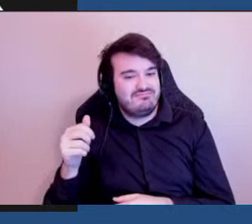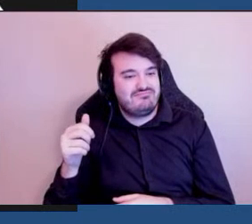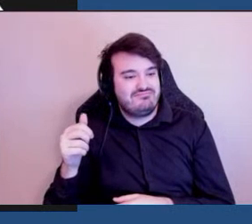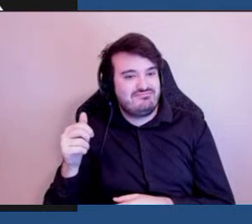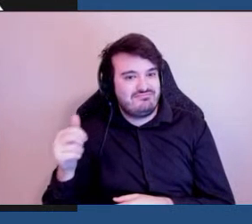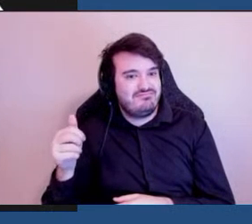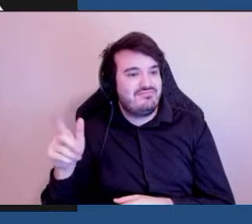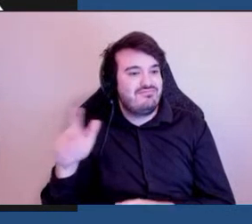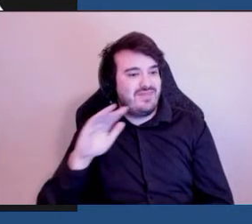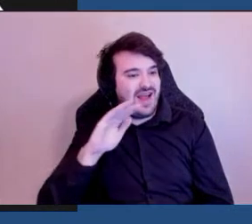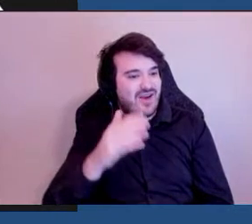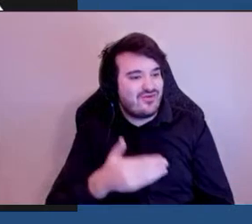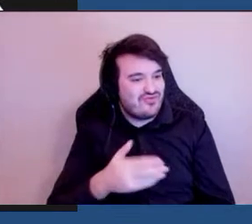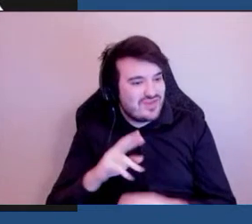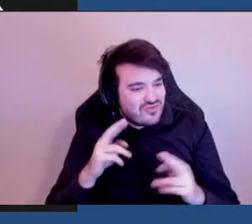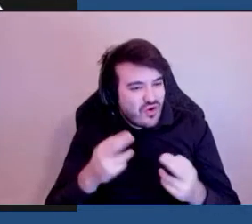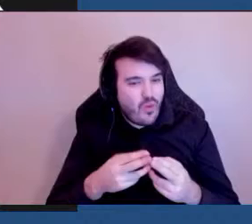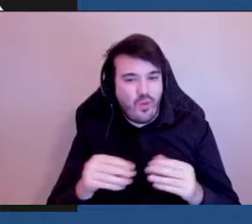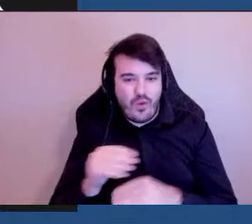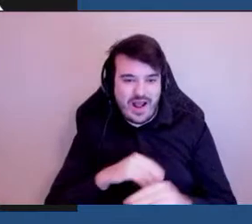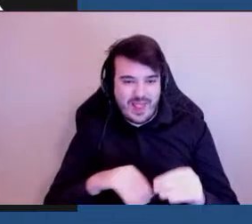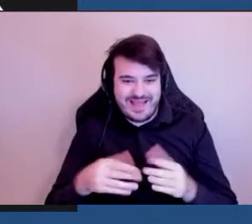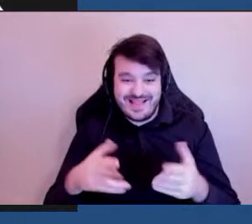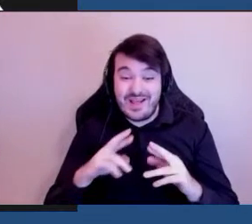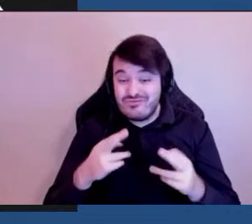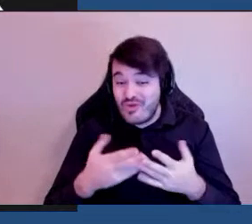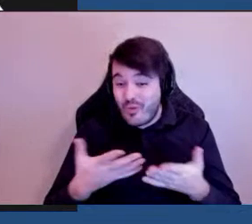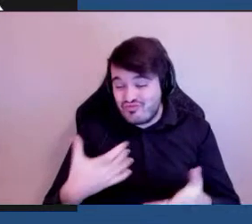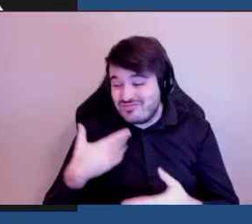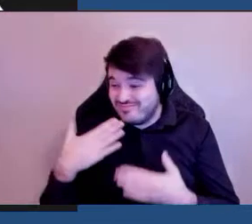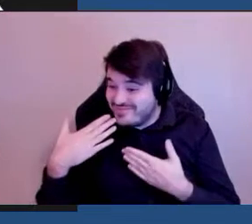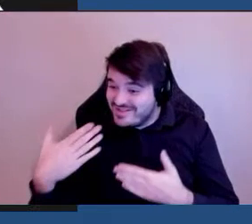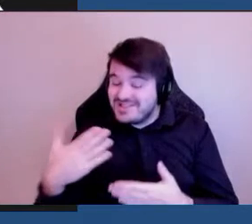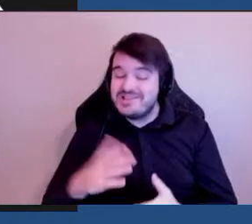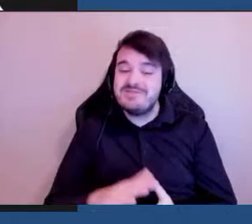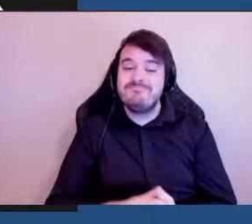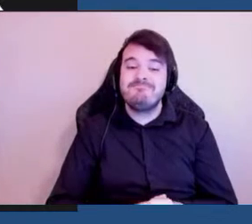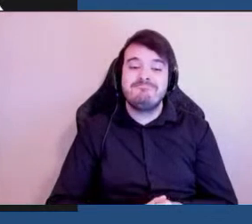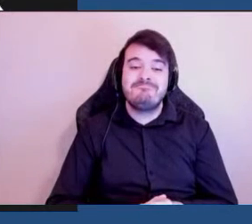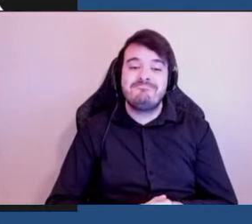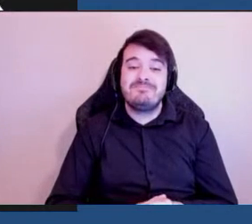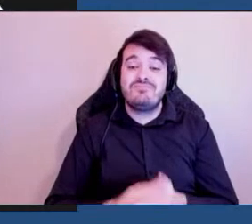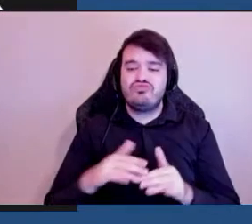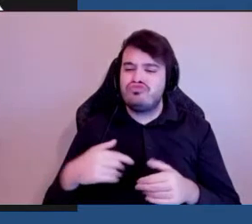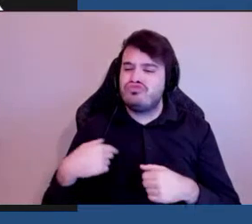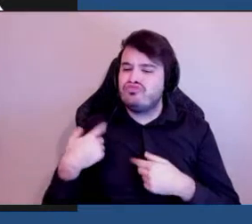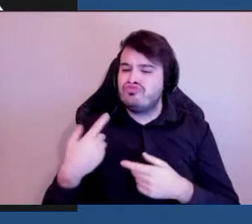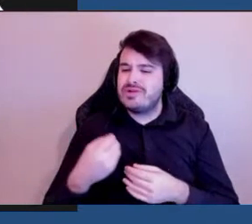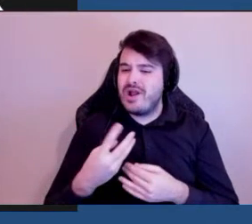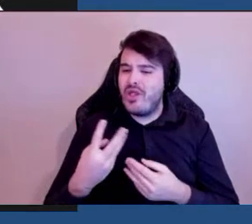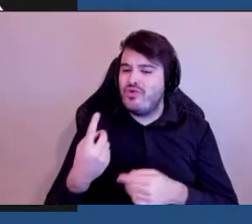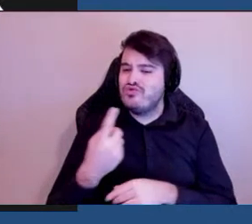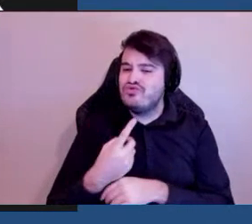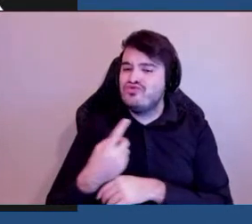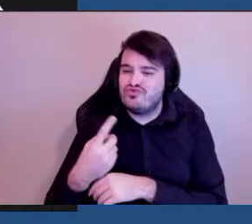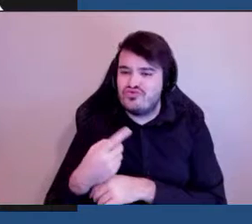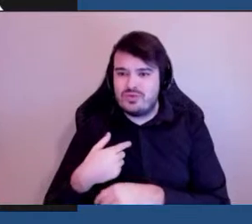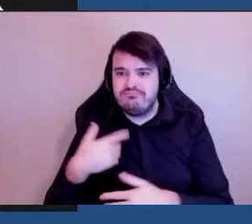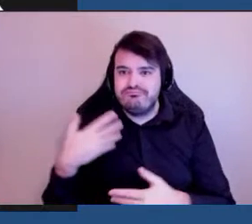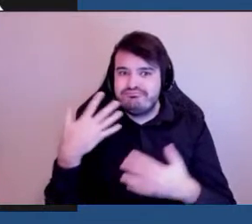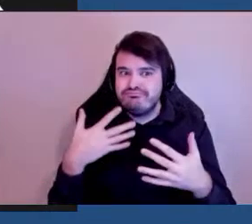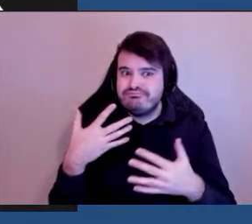accueilli la réunion d'avoir organisé la réunion finalement et depuis quelques jours on se préoccupe de la COVID